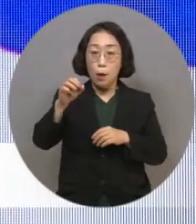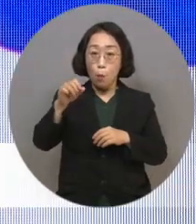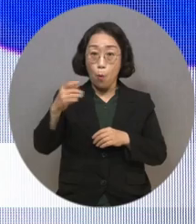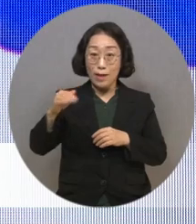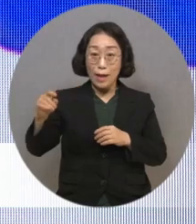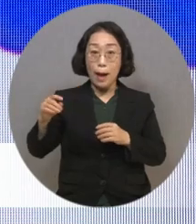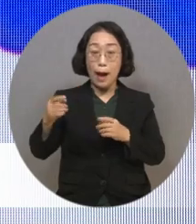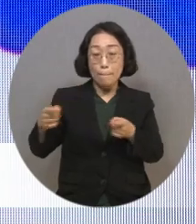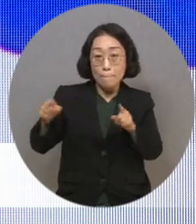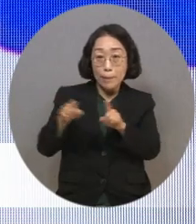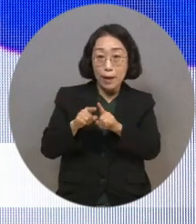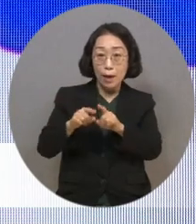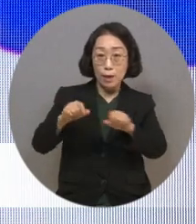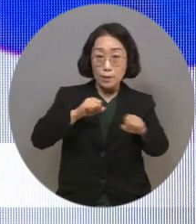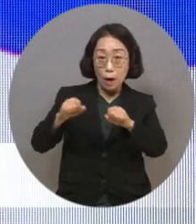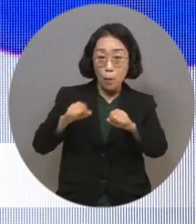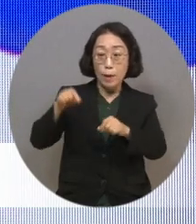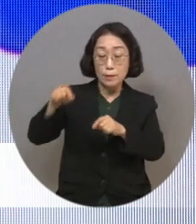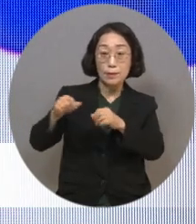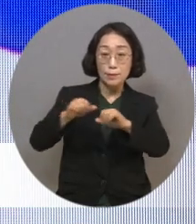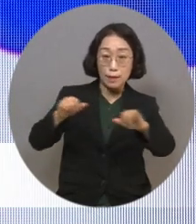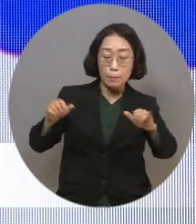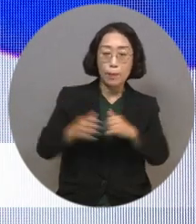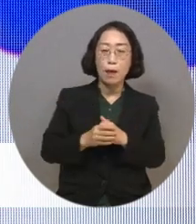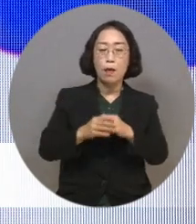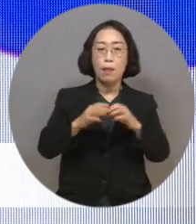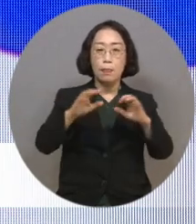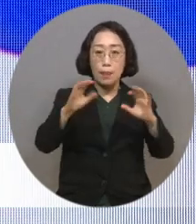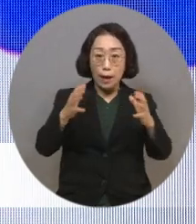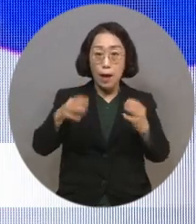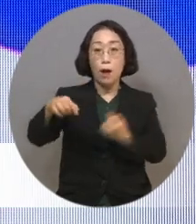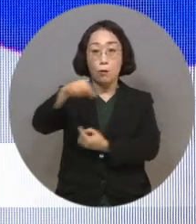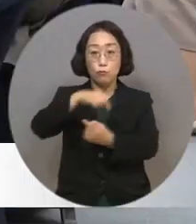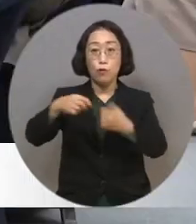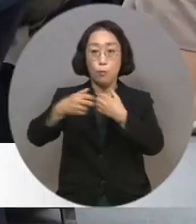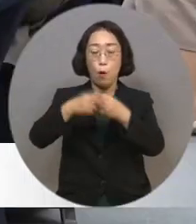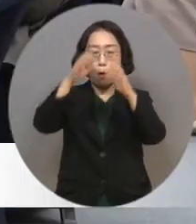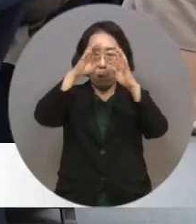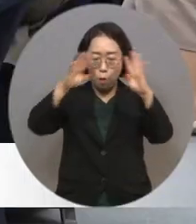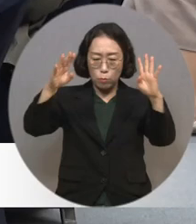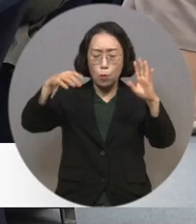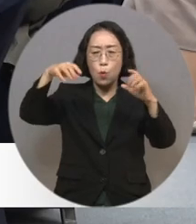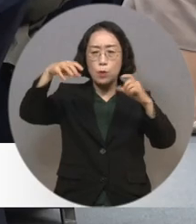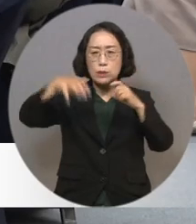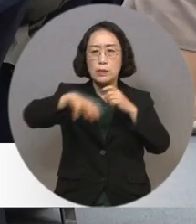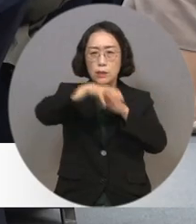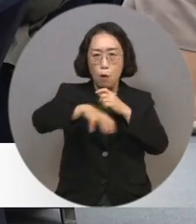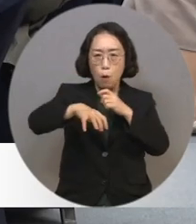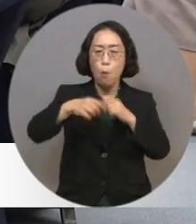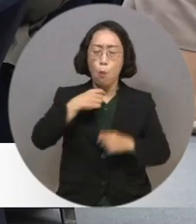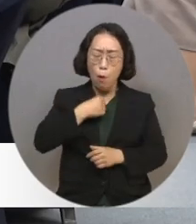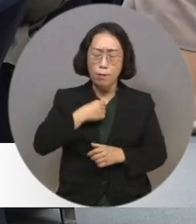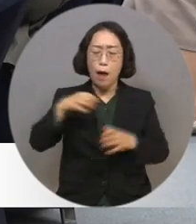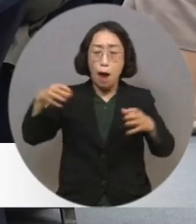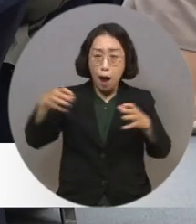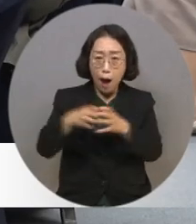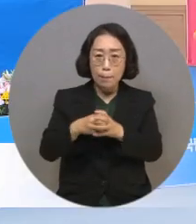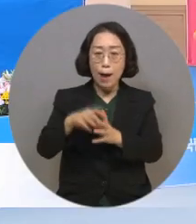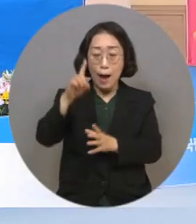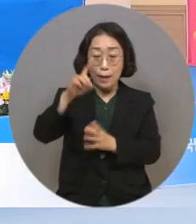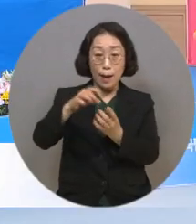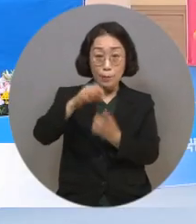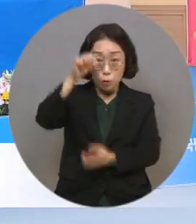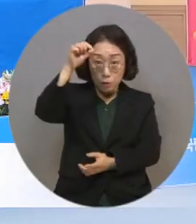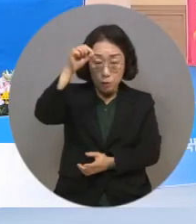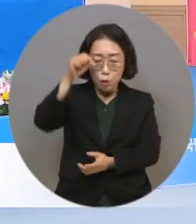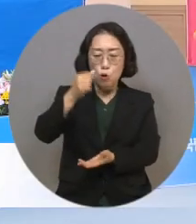통합의대는 대학통합과 국리부대를 함께 실현하는 방안이자 지역의 의견을 수렴해 하나의 대학을 정해